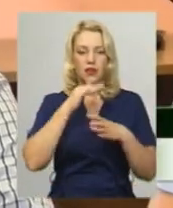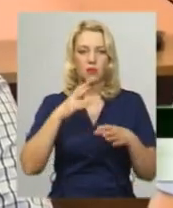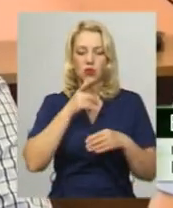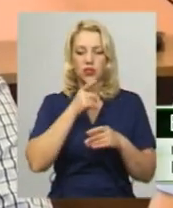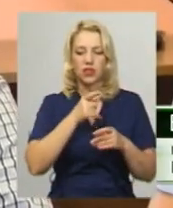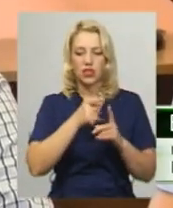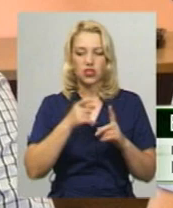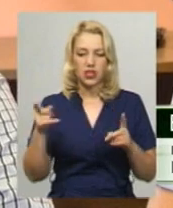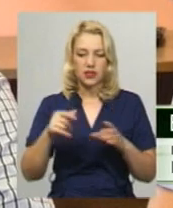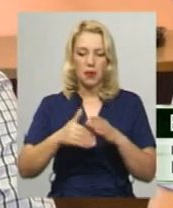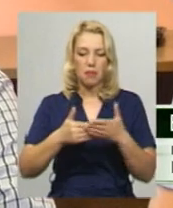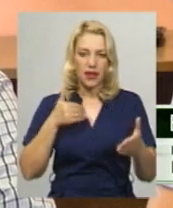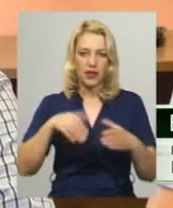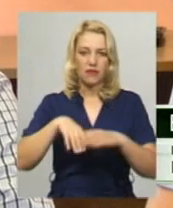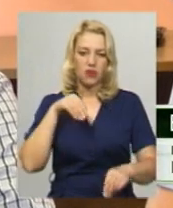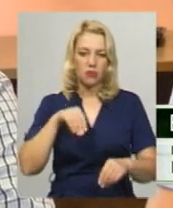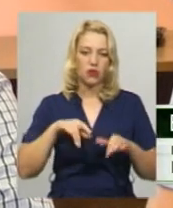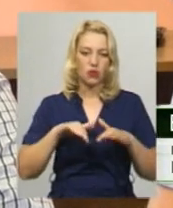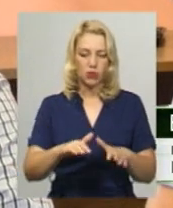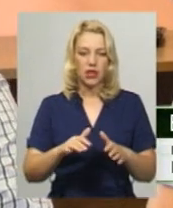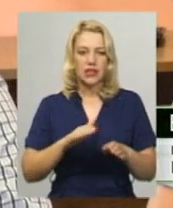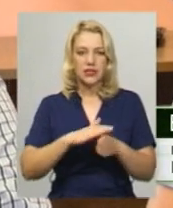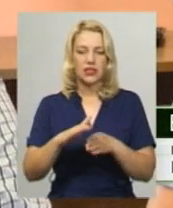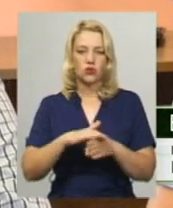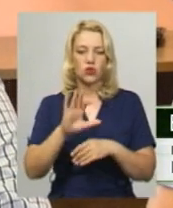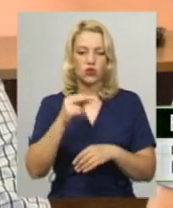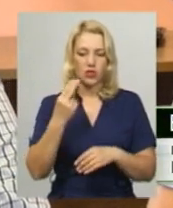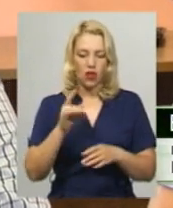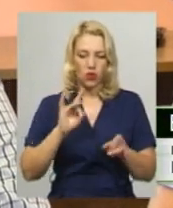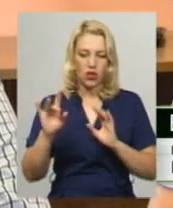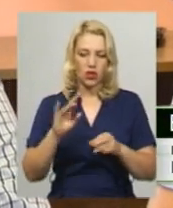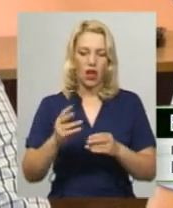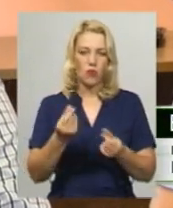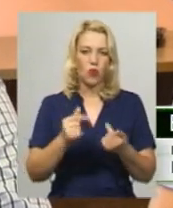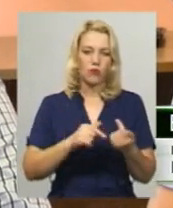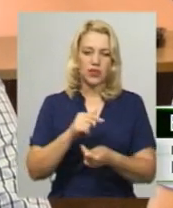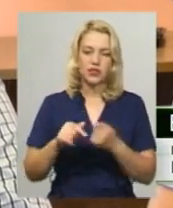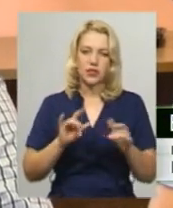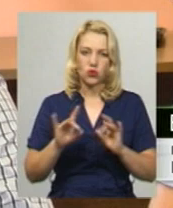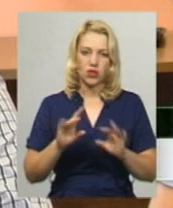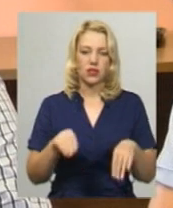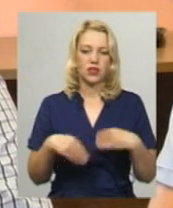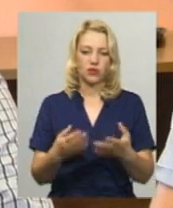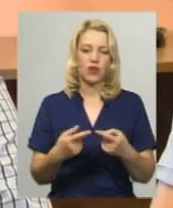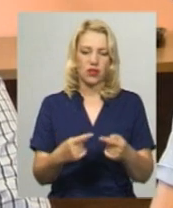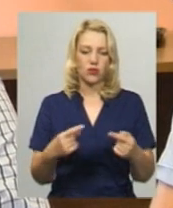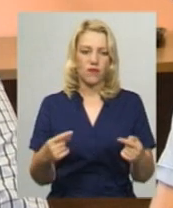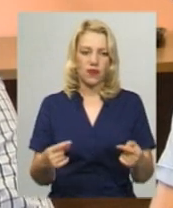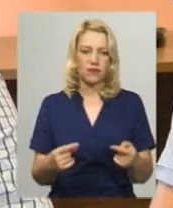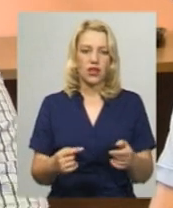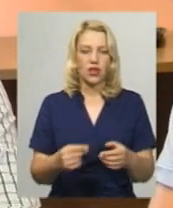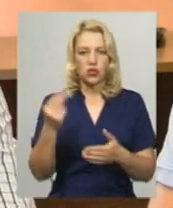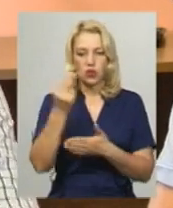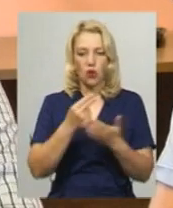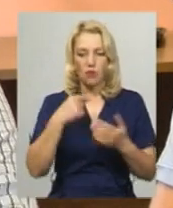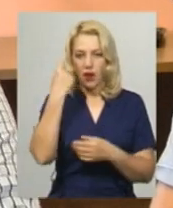передвиборної кампанії здійснювати соціальну рекламу, комерційну рекламу, надання будь-яких товарів, зображенням кандидата,